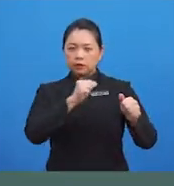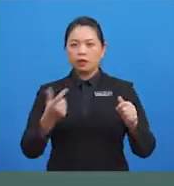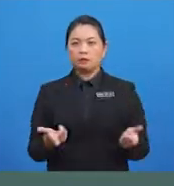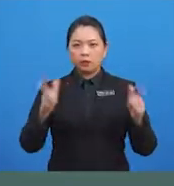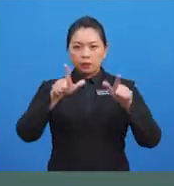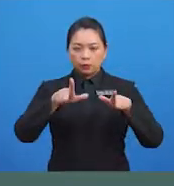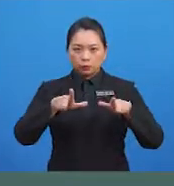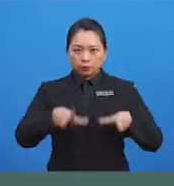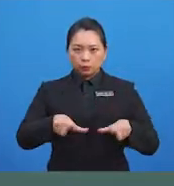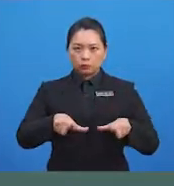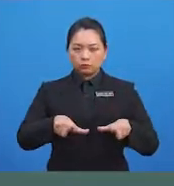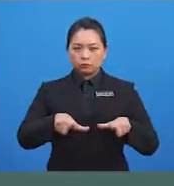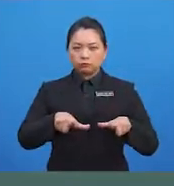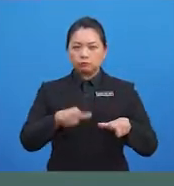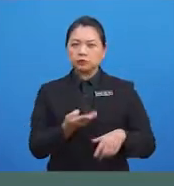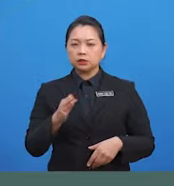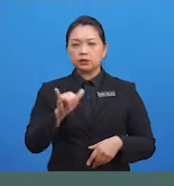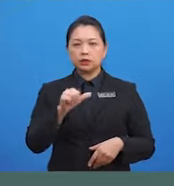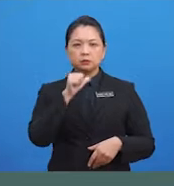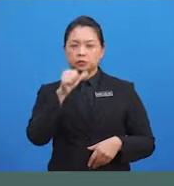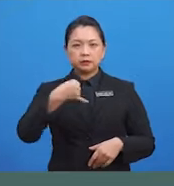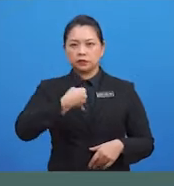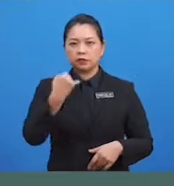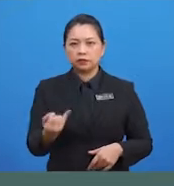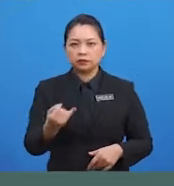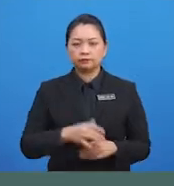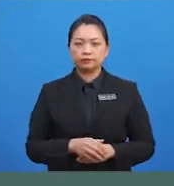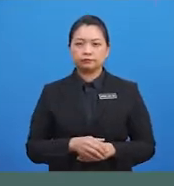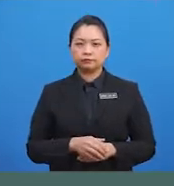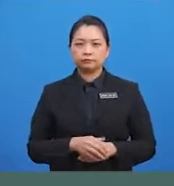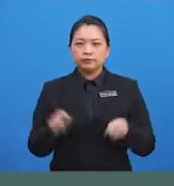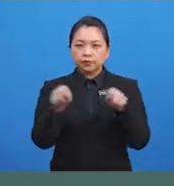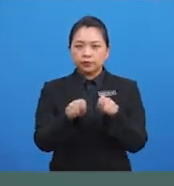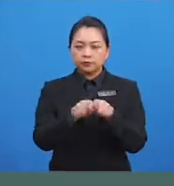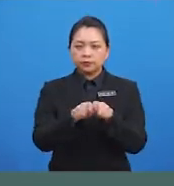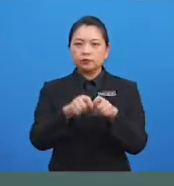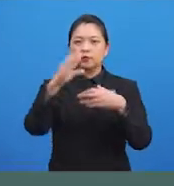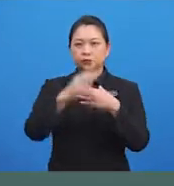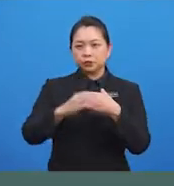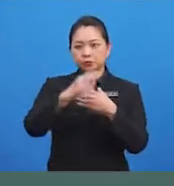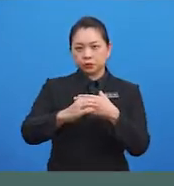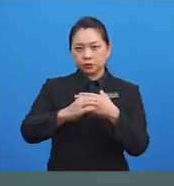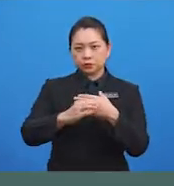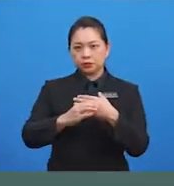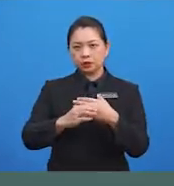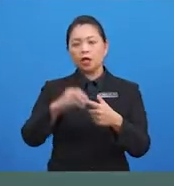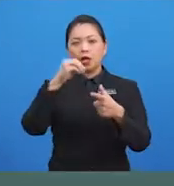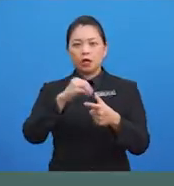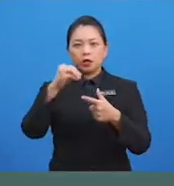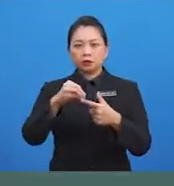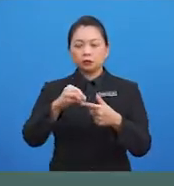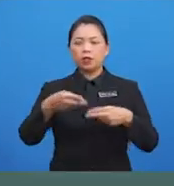atau kehilangan nyawa Murid-murid, kuman dan bakteria jahat